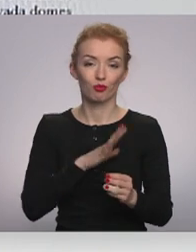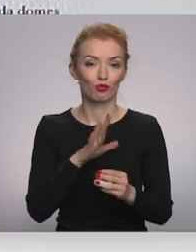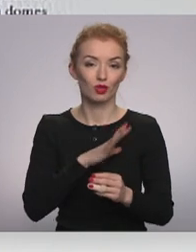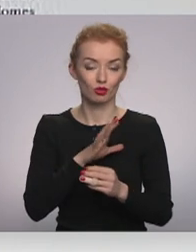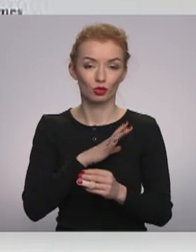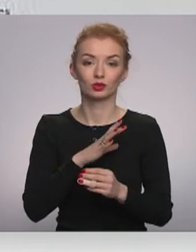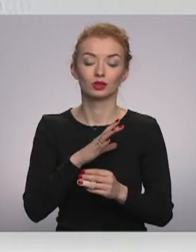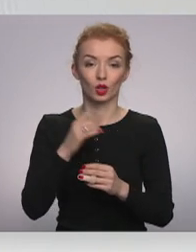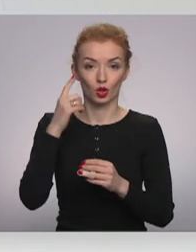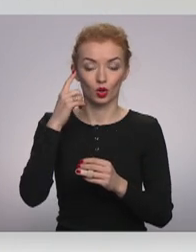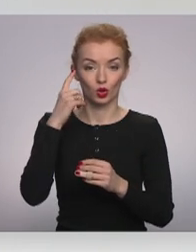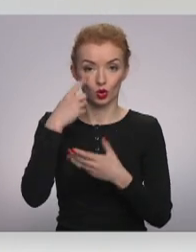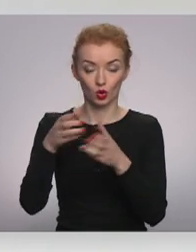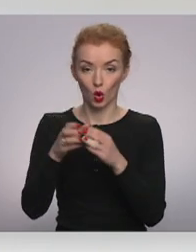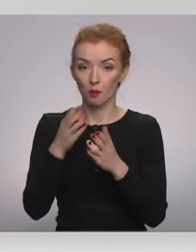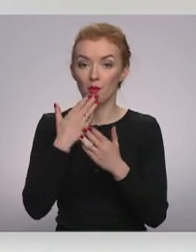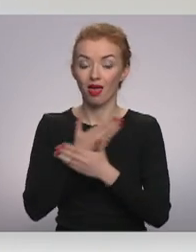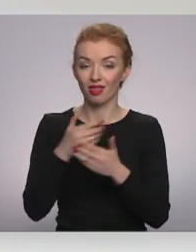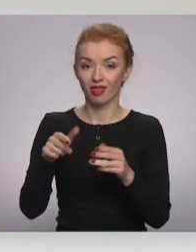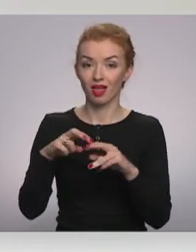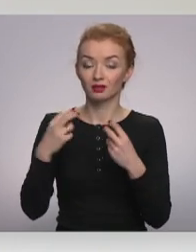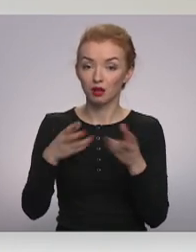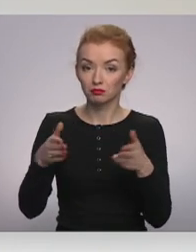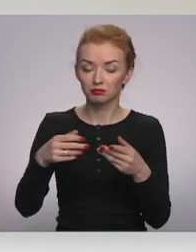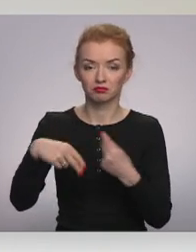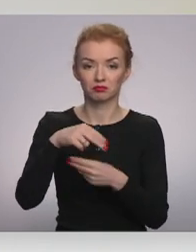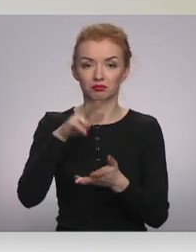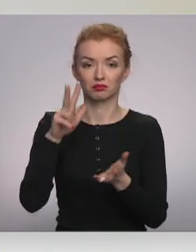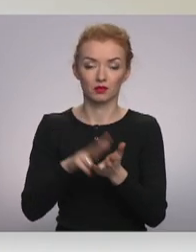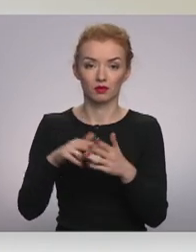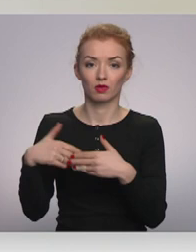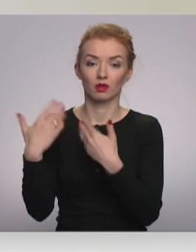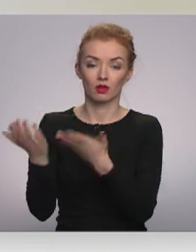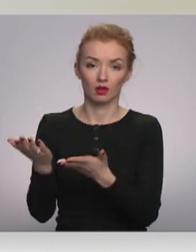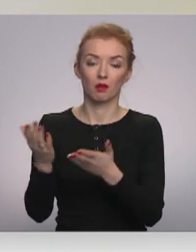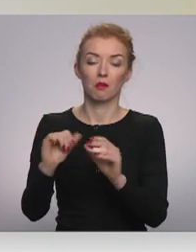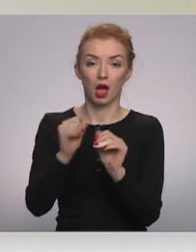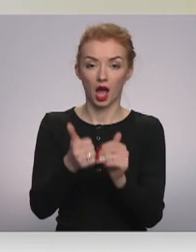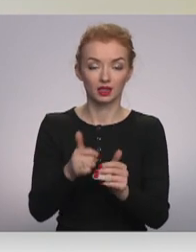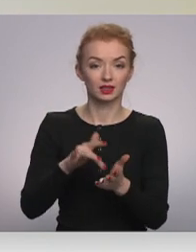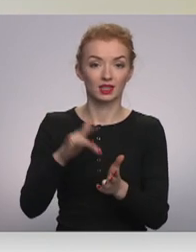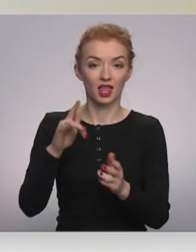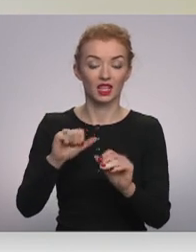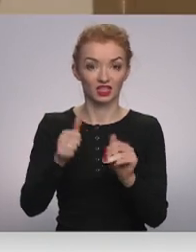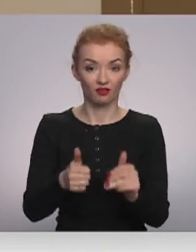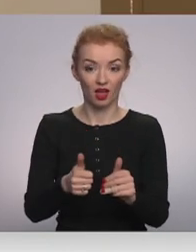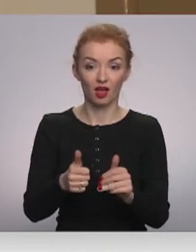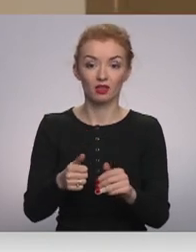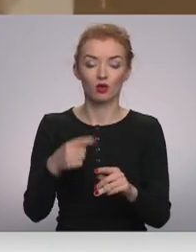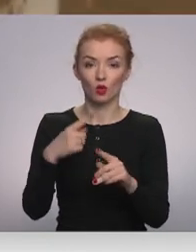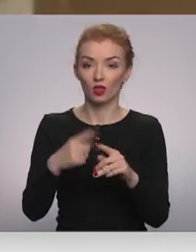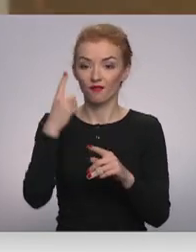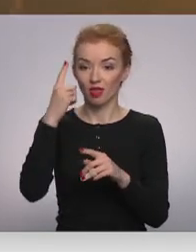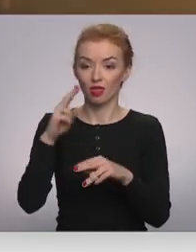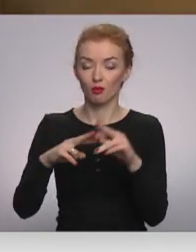aldonas novada dome, savā pēdējā sēdē nodeva kultūras centram pieaugušo mākslas un amatniecības centra izveidē. Viena piepūvas